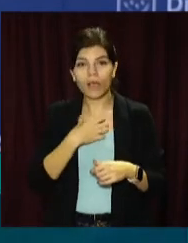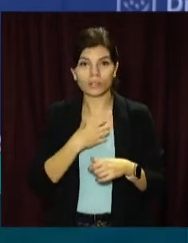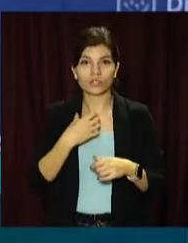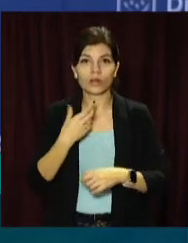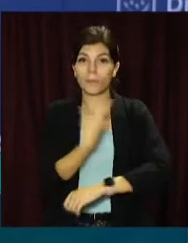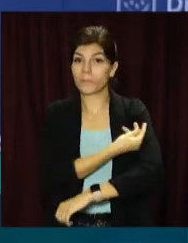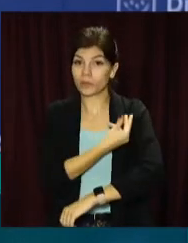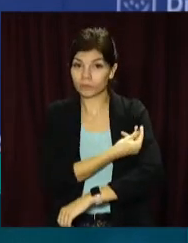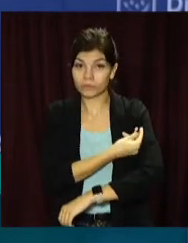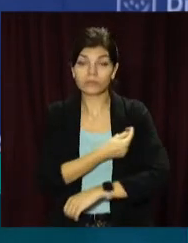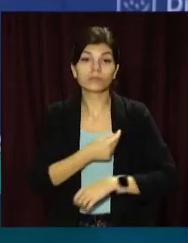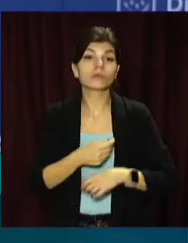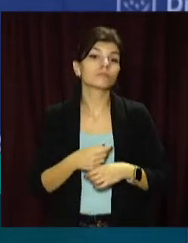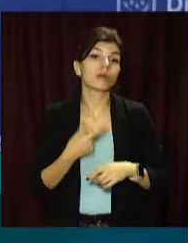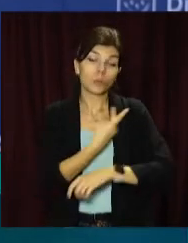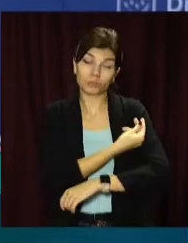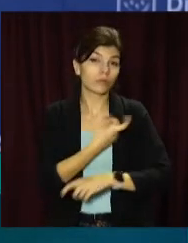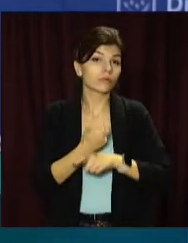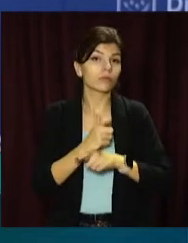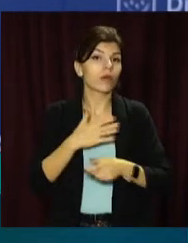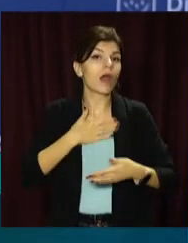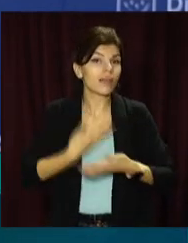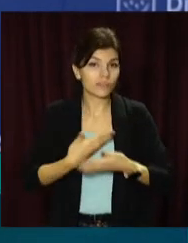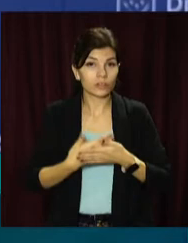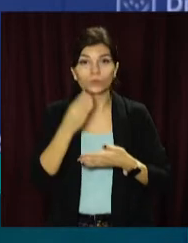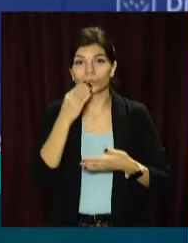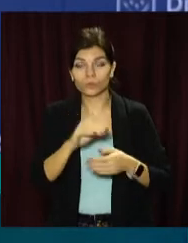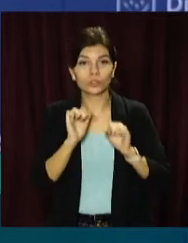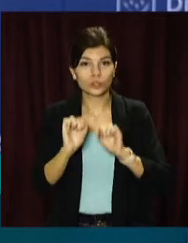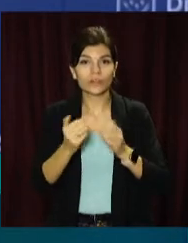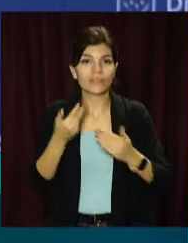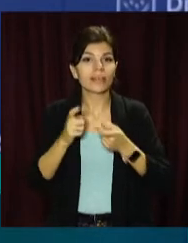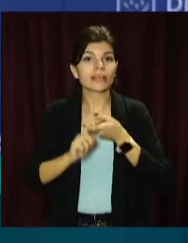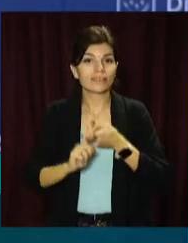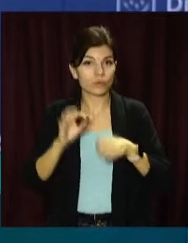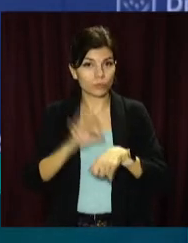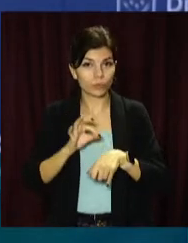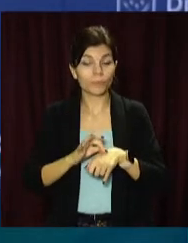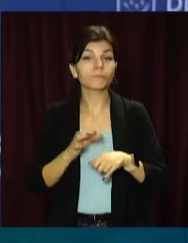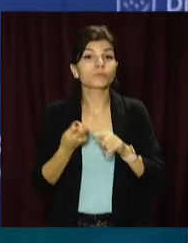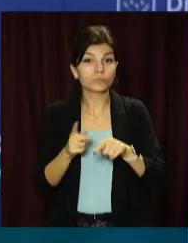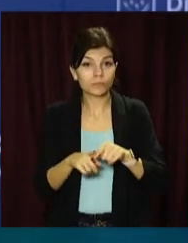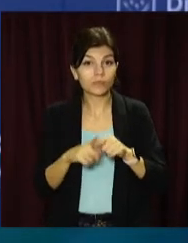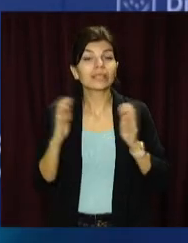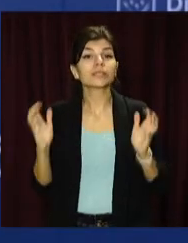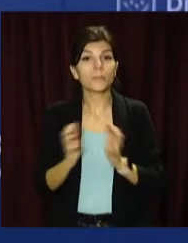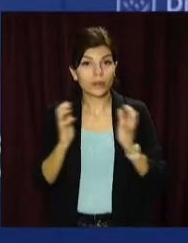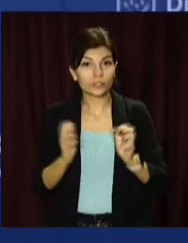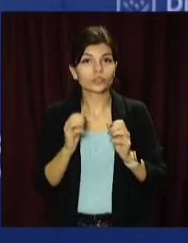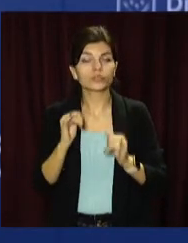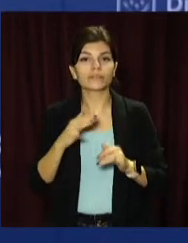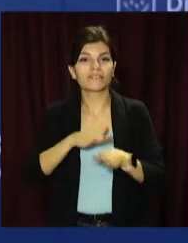профілактичних щеплень. Адже щеплення – це найефективний метод захисту від інфекційних хвороб. Тому